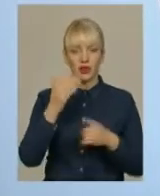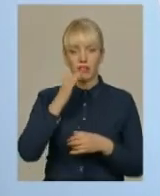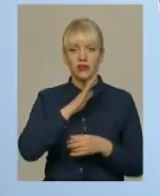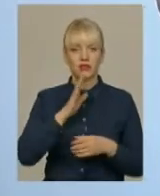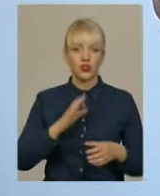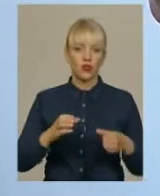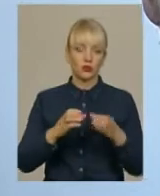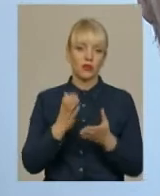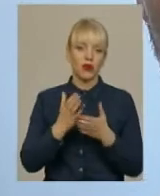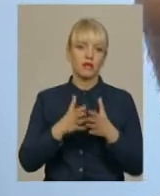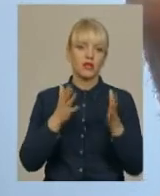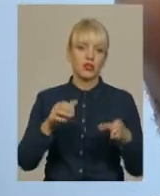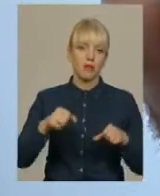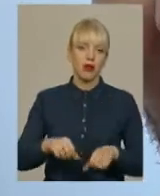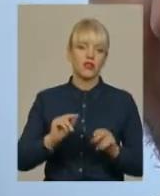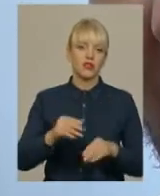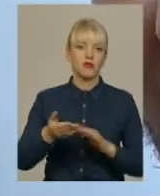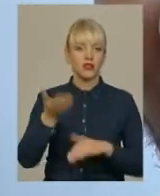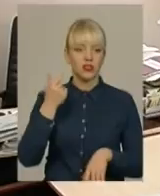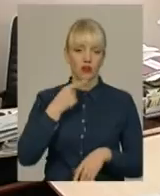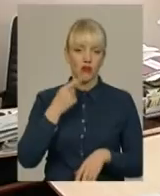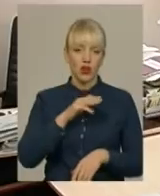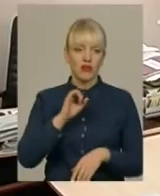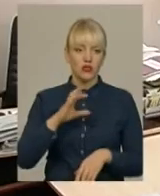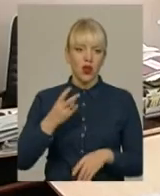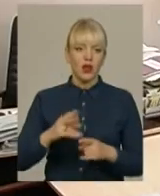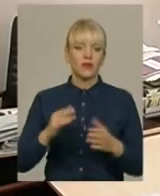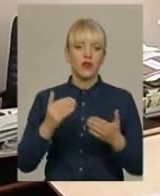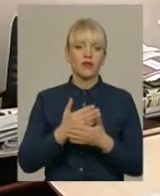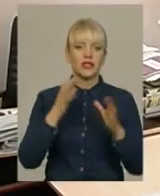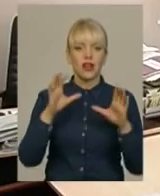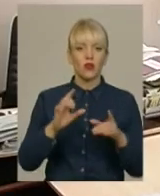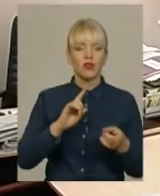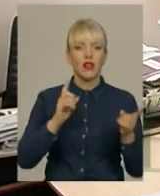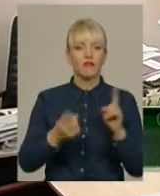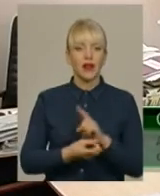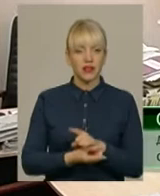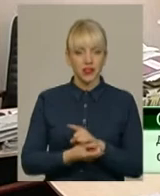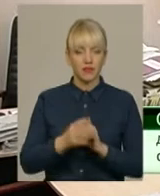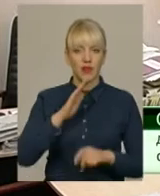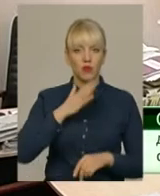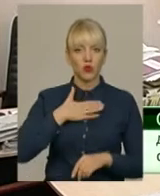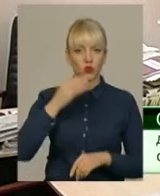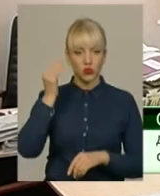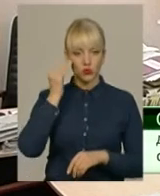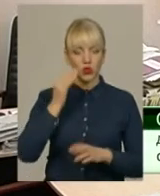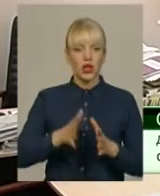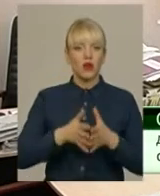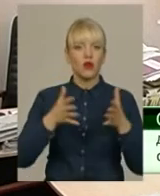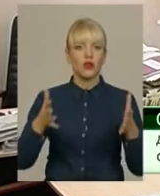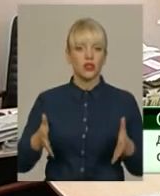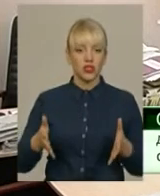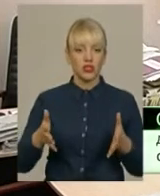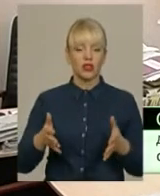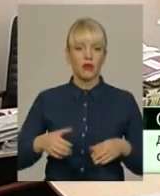комітет має більше прав, аніж раніше, вважає Олег Фасоля. Новий закон, навпаки, на мою думку, значно розширює